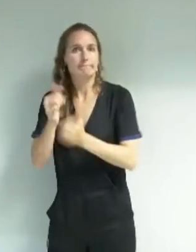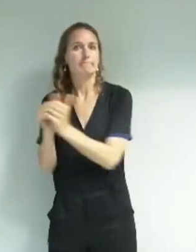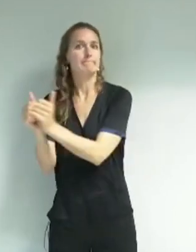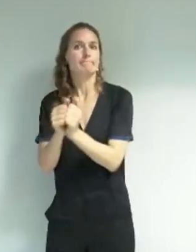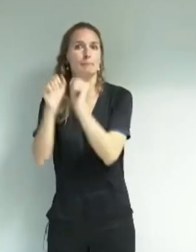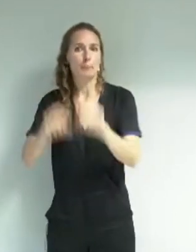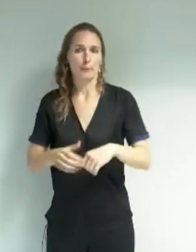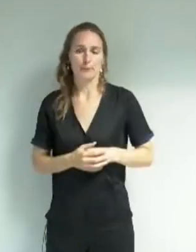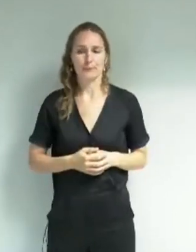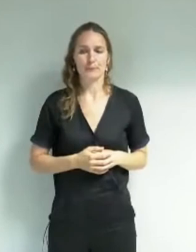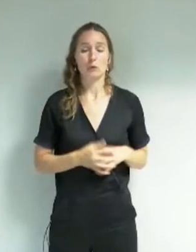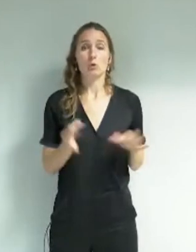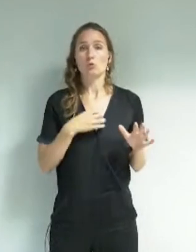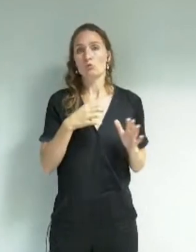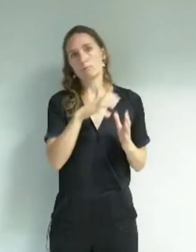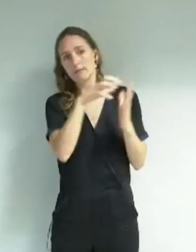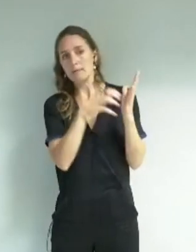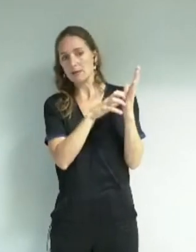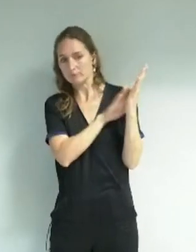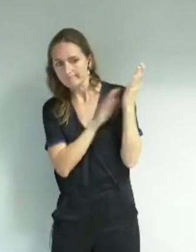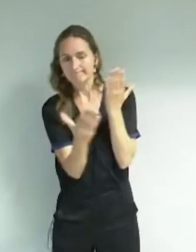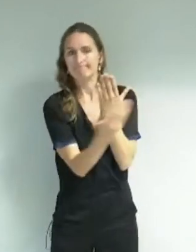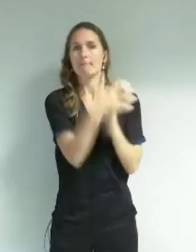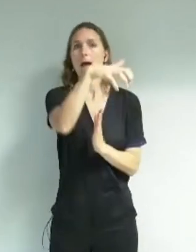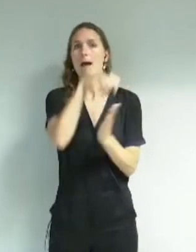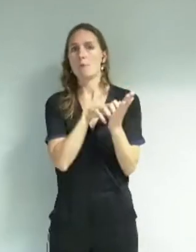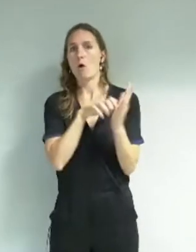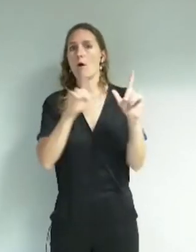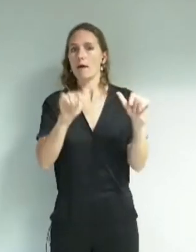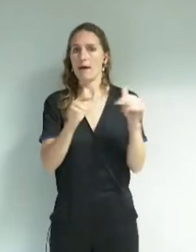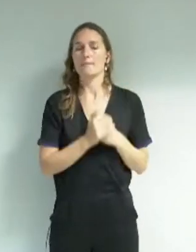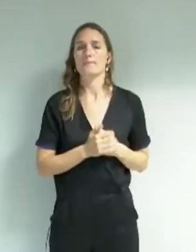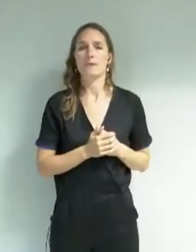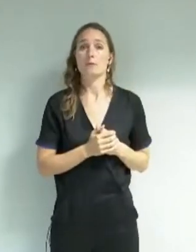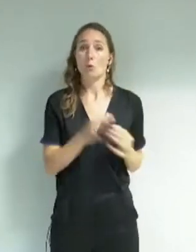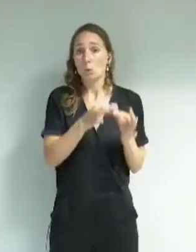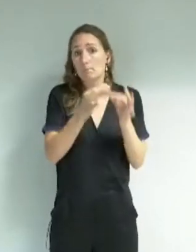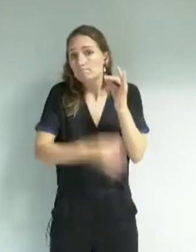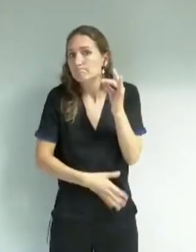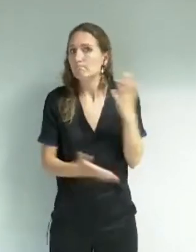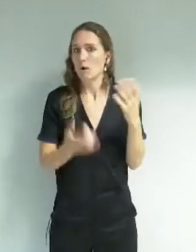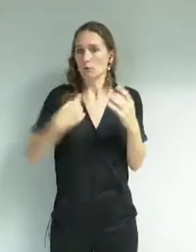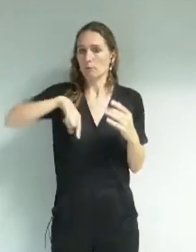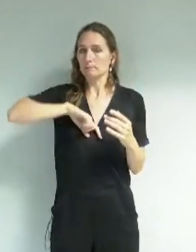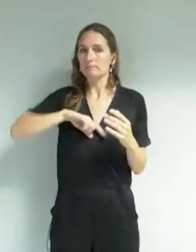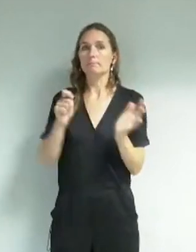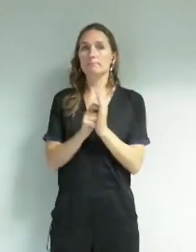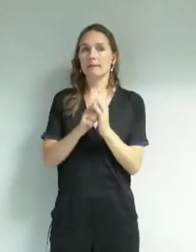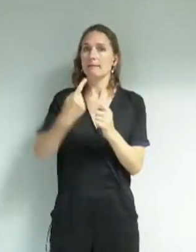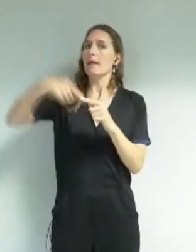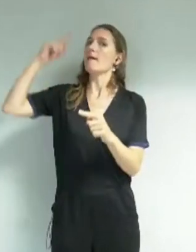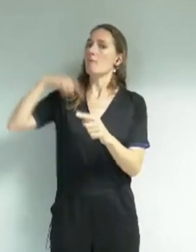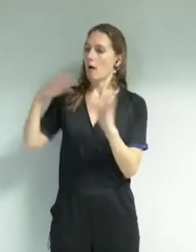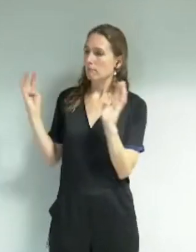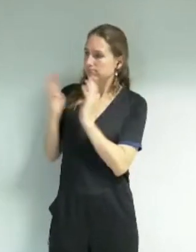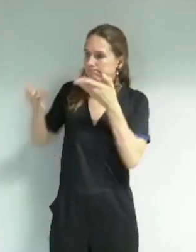rapport qui est annexé à la délibération présentée par Lucille Lereux. En conclusion, nous avons compris lors de notre dernière séance en